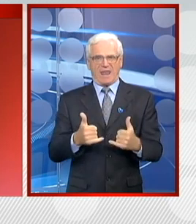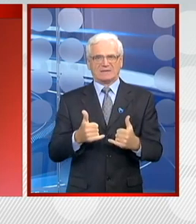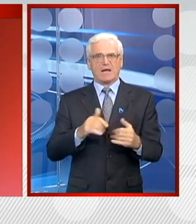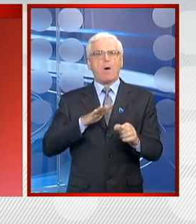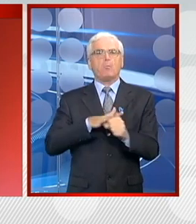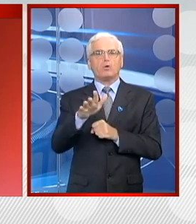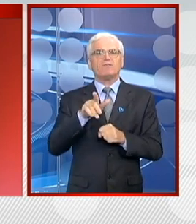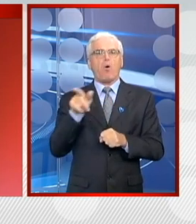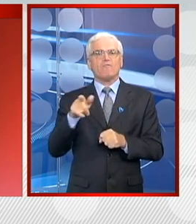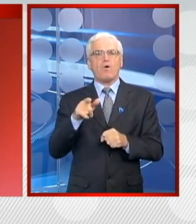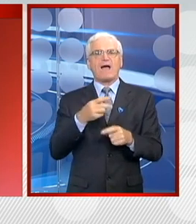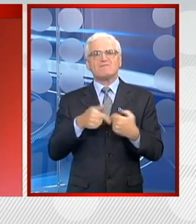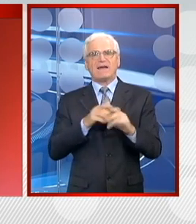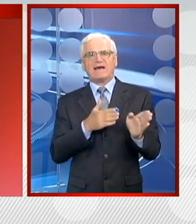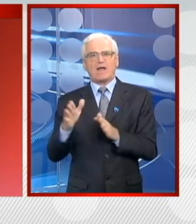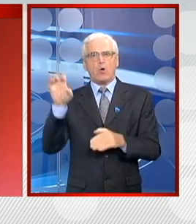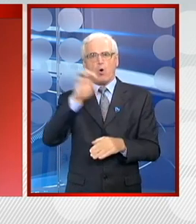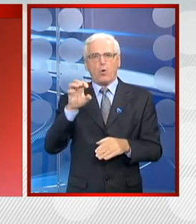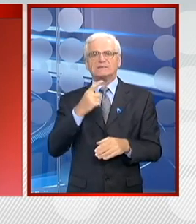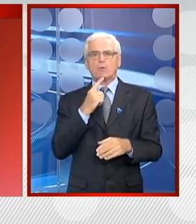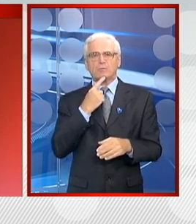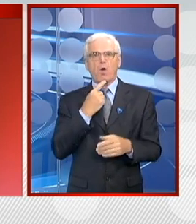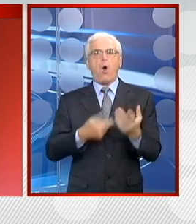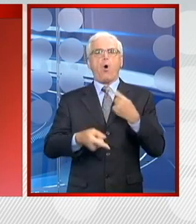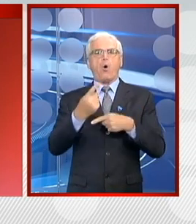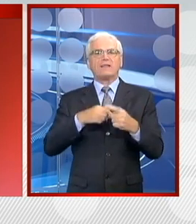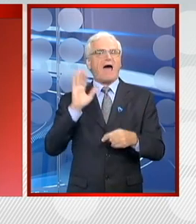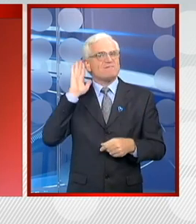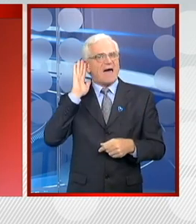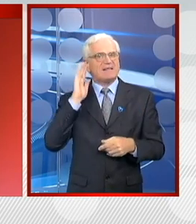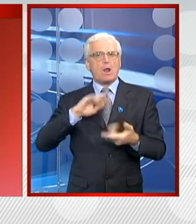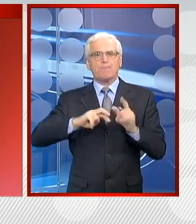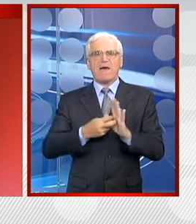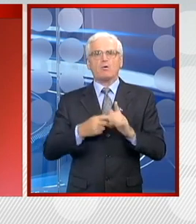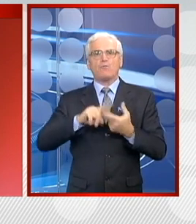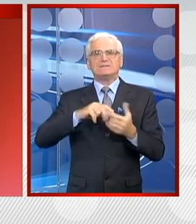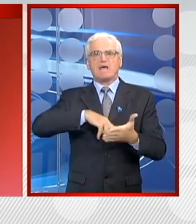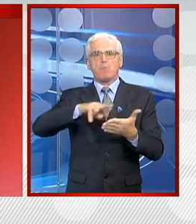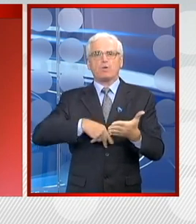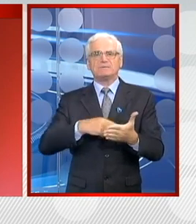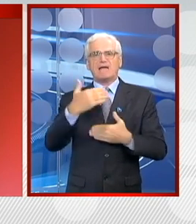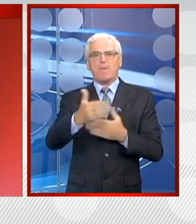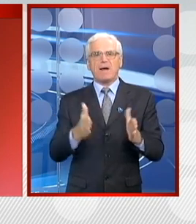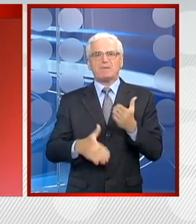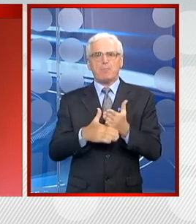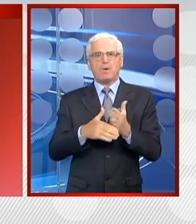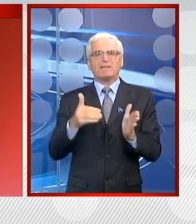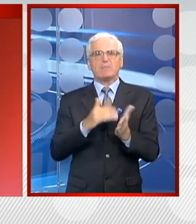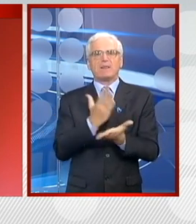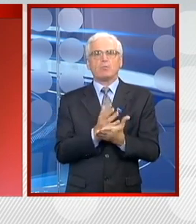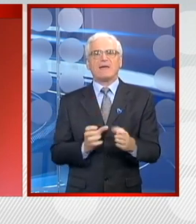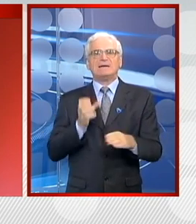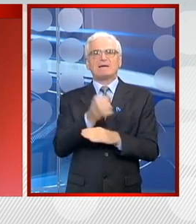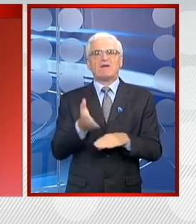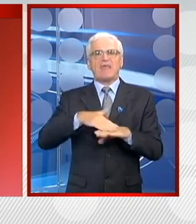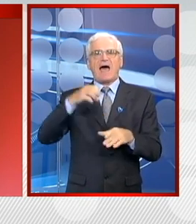protiv održavanja vanrednog kongresa u septembru, onda vladin plan o ratifikaciji paketa pomoći treba da bude